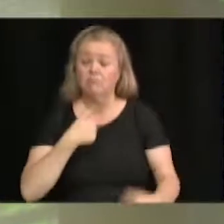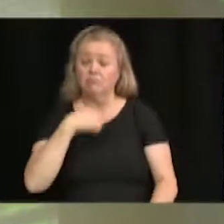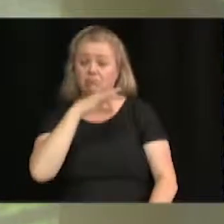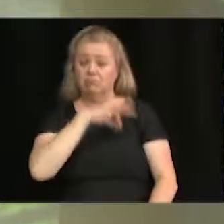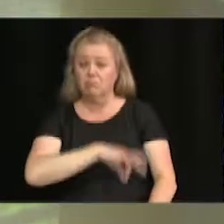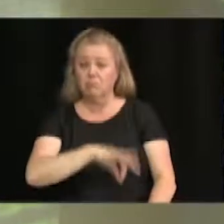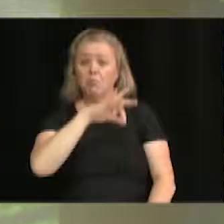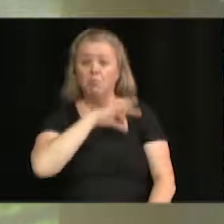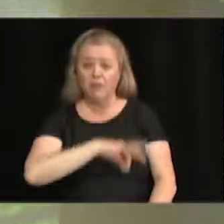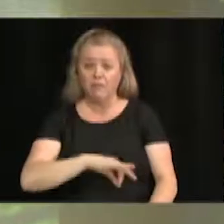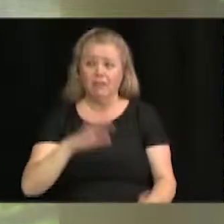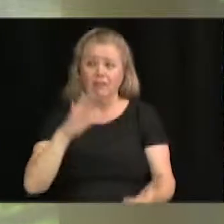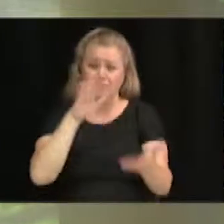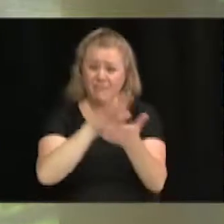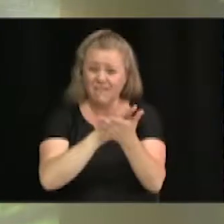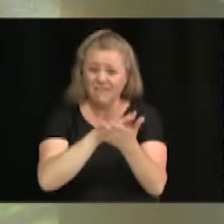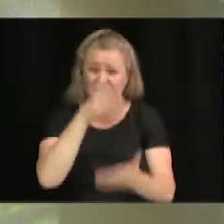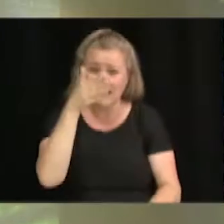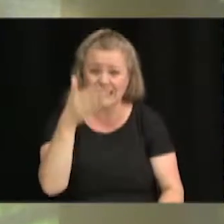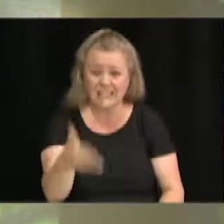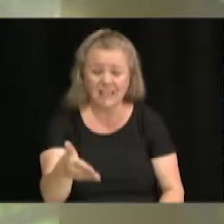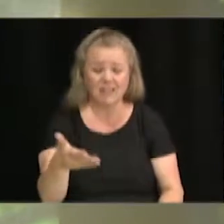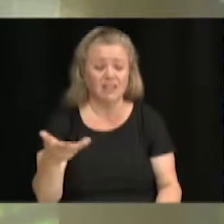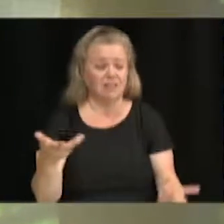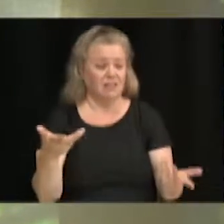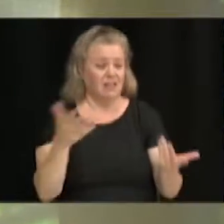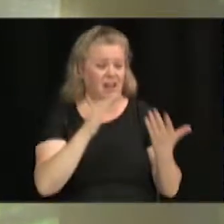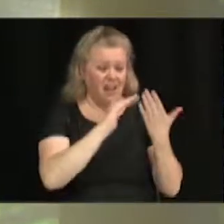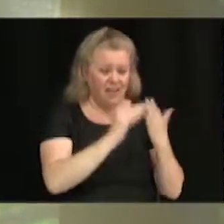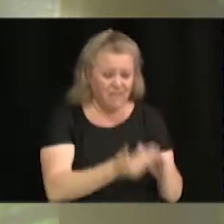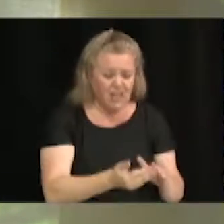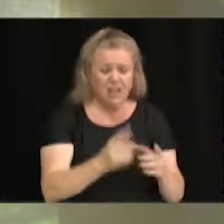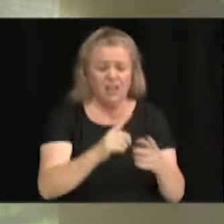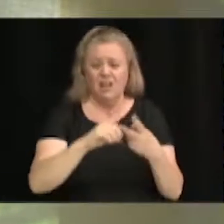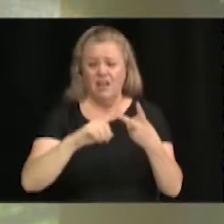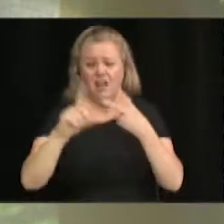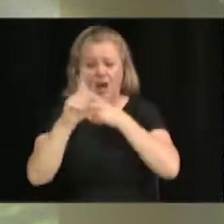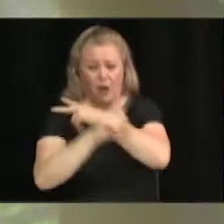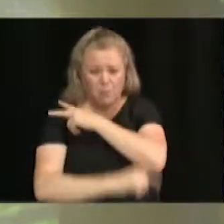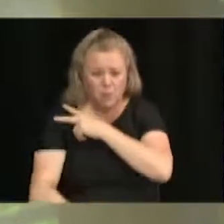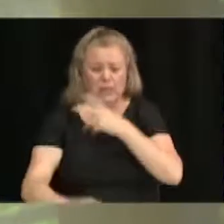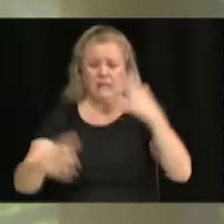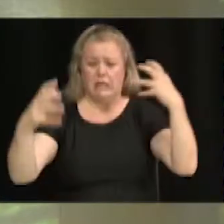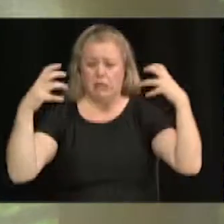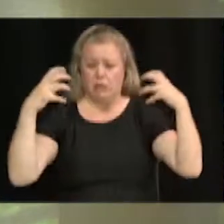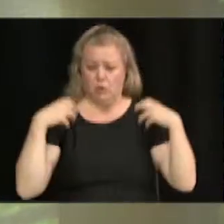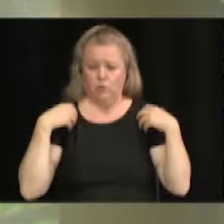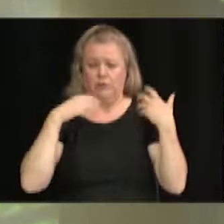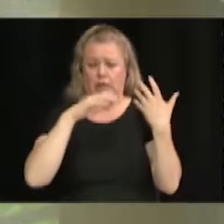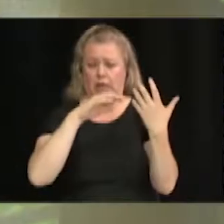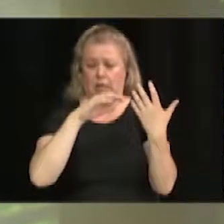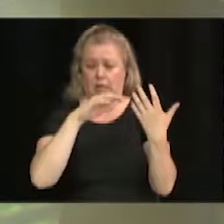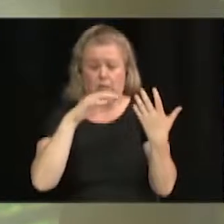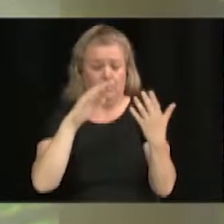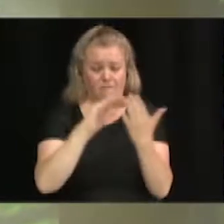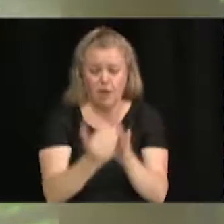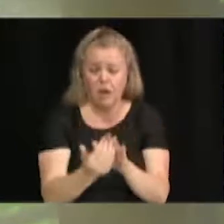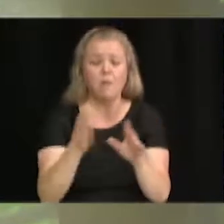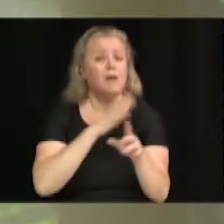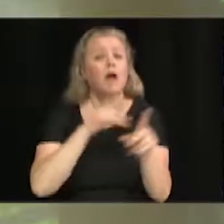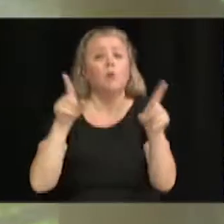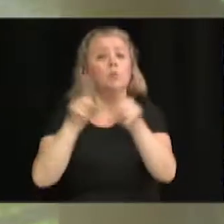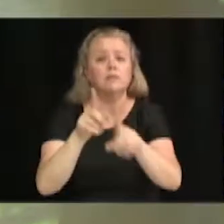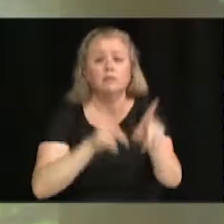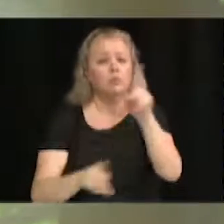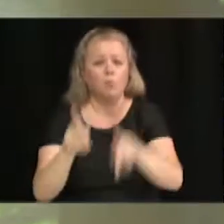pas seulement la ville, ses employés, son conseil municipal, mais tous les gens de la ville, finalement, tous les gens qui